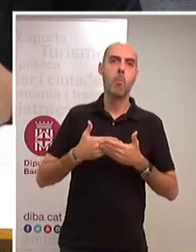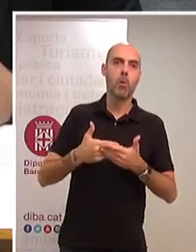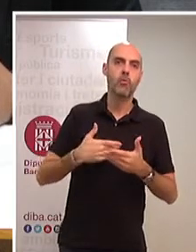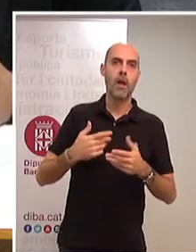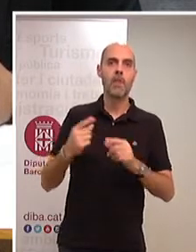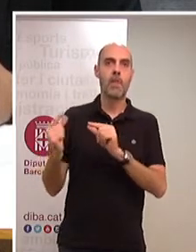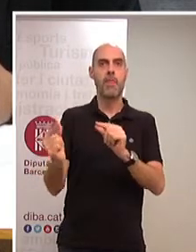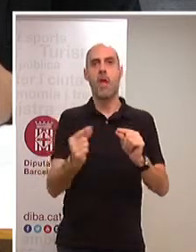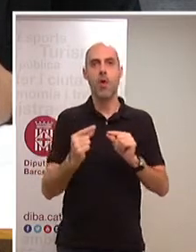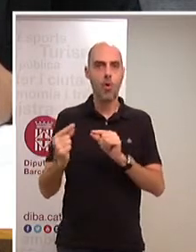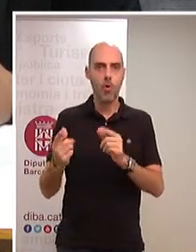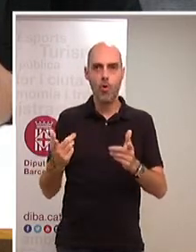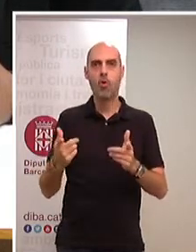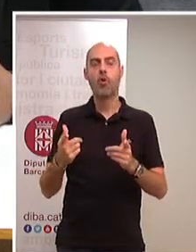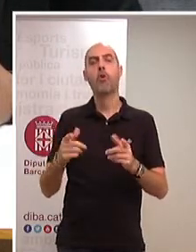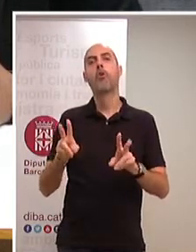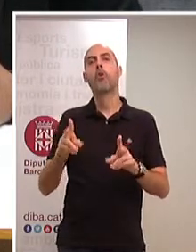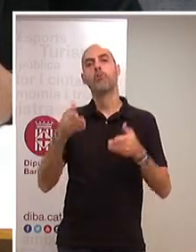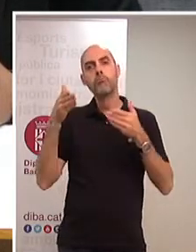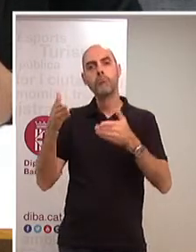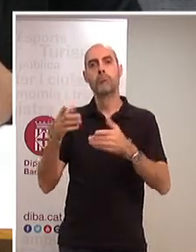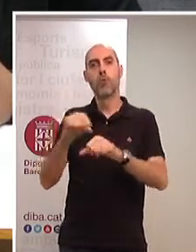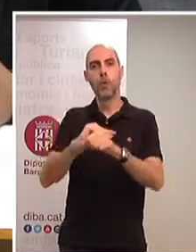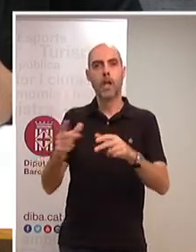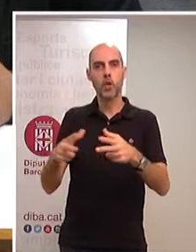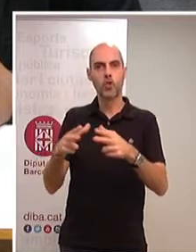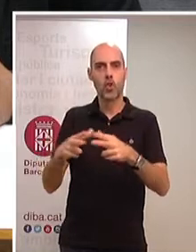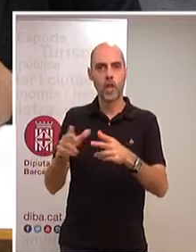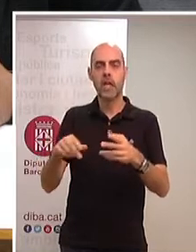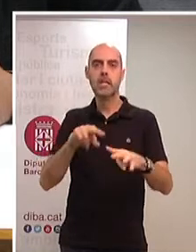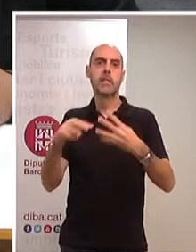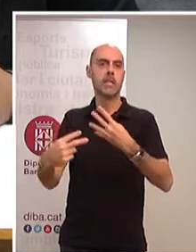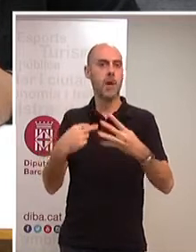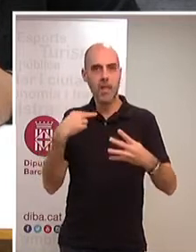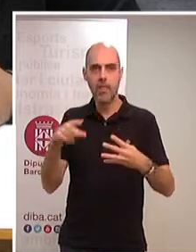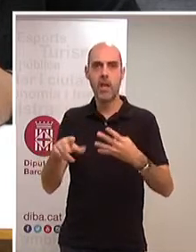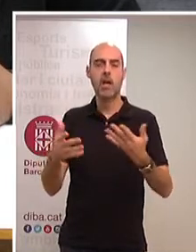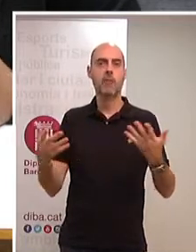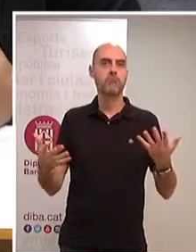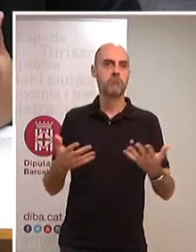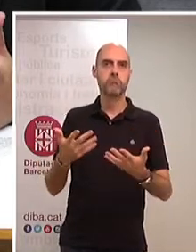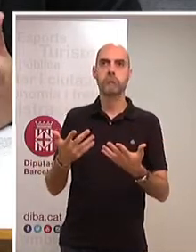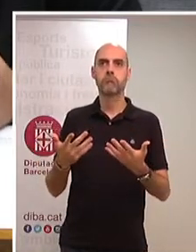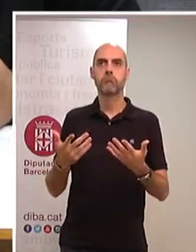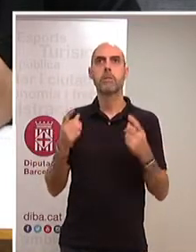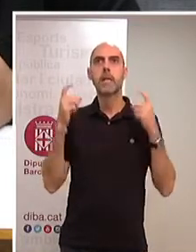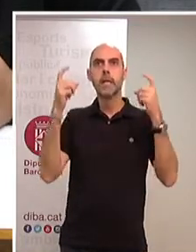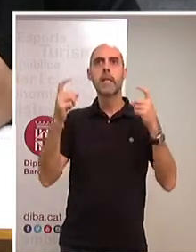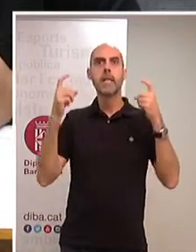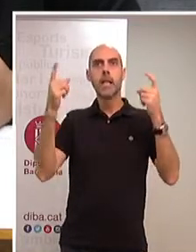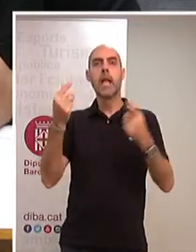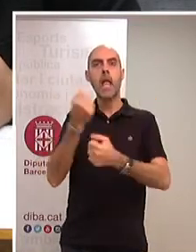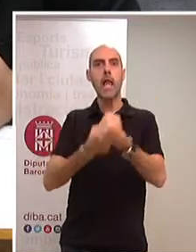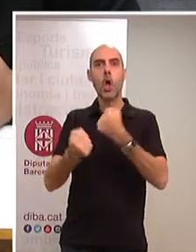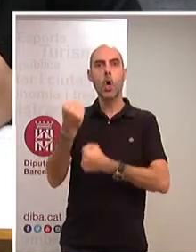que apostaria per les polítiques socials en primer lloc, que apostaria per la transparència, per intentar que l'economia